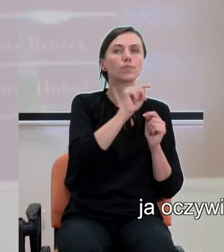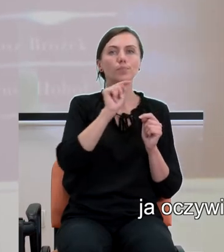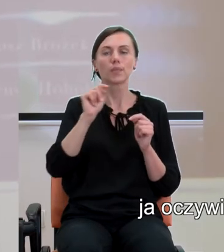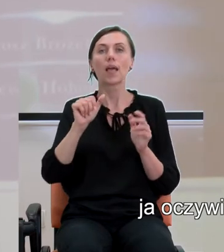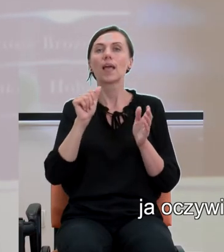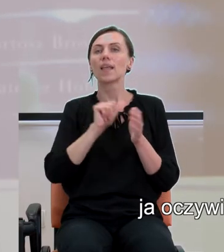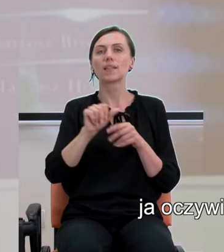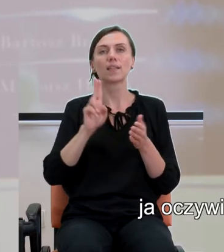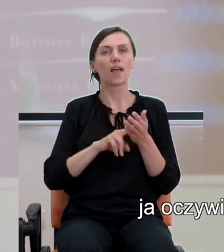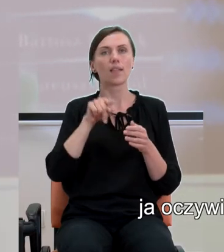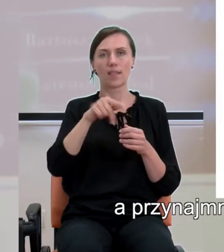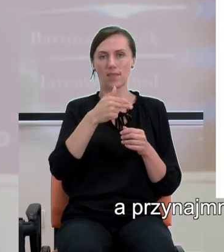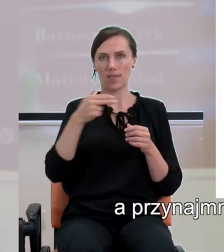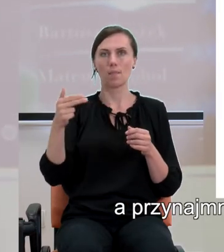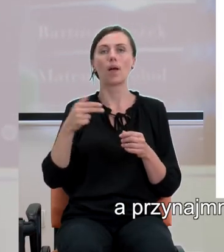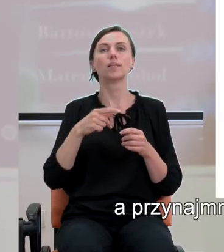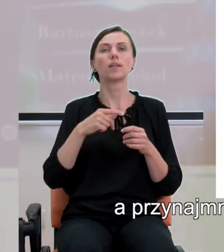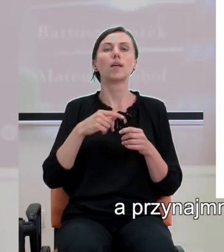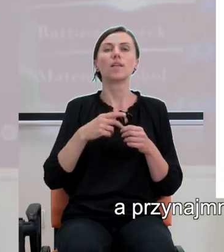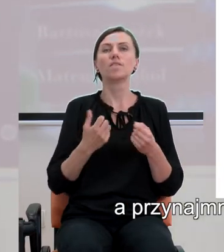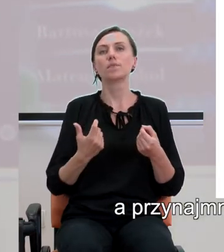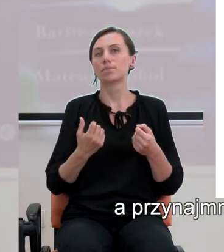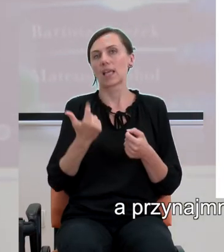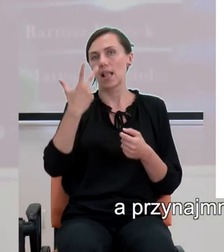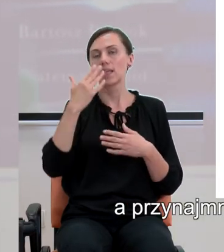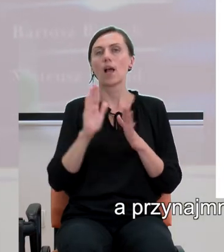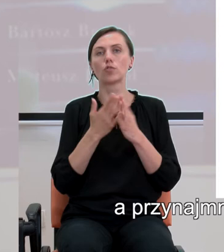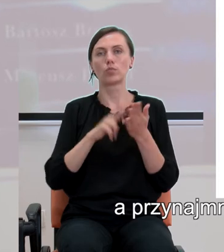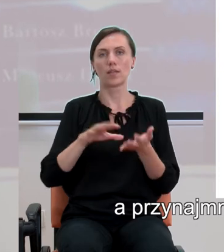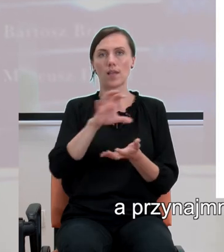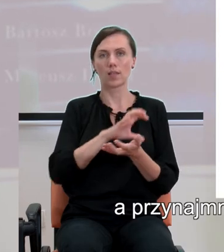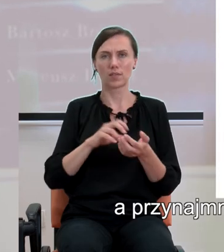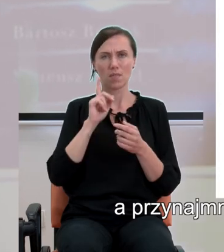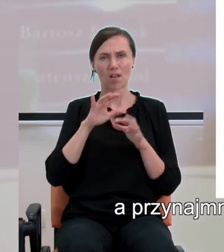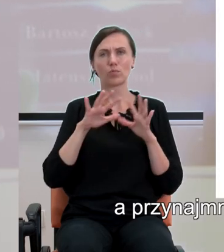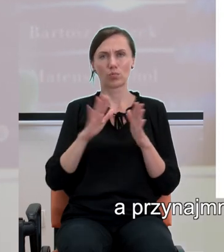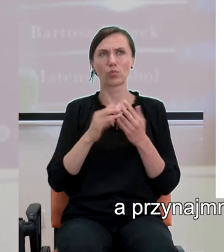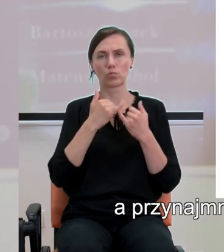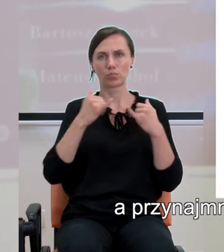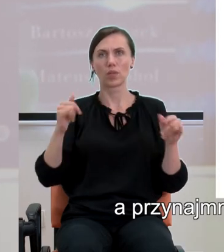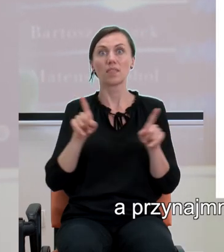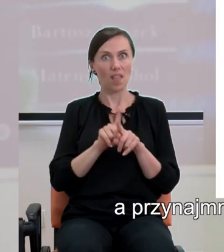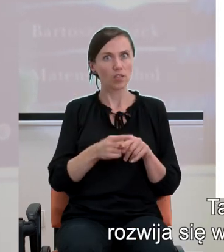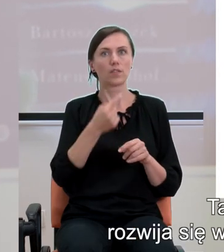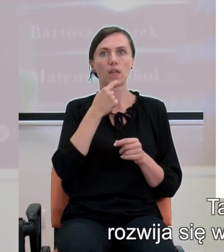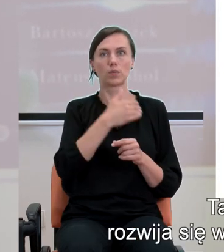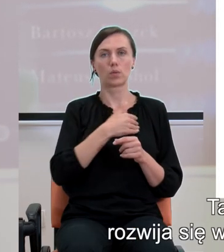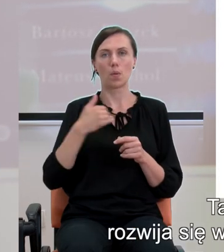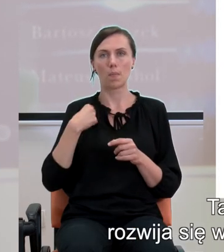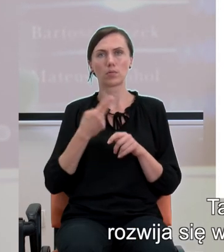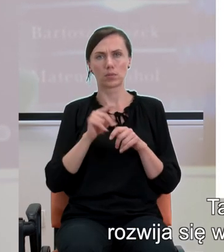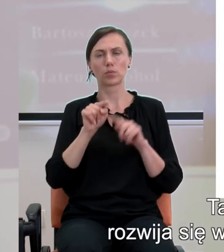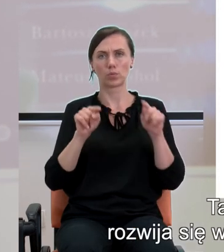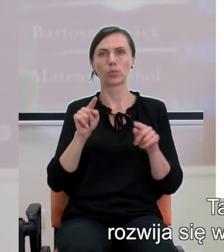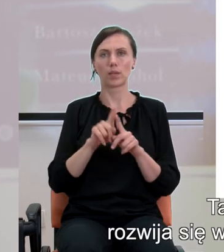istnieje na ten temat sporo książek, a przynajmniej kilka na świecie, nawet być może po polsku, to